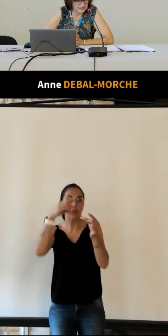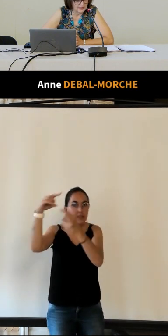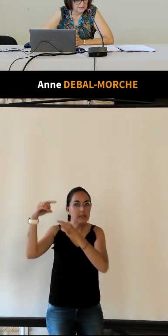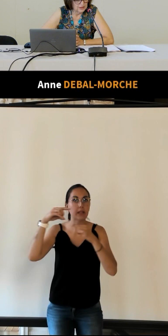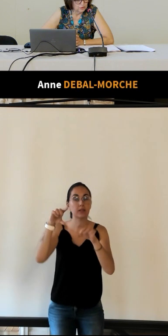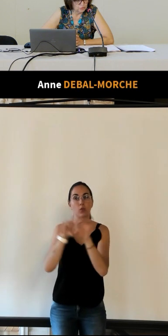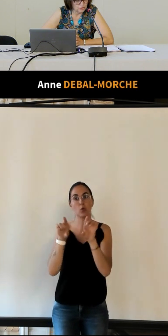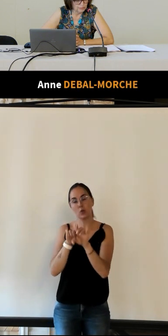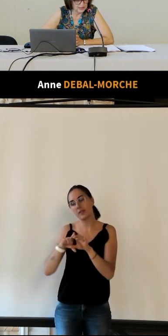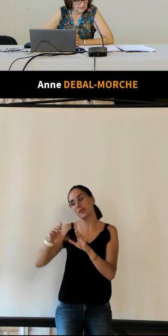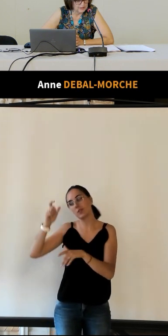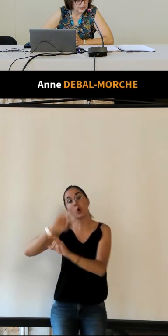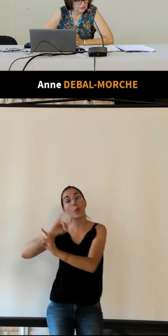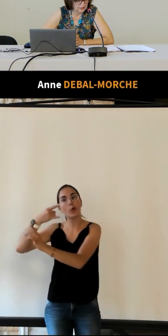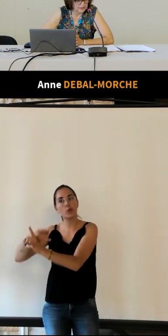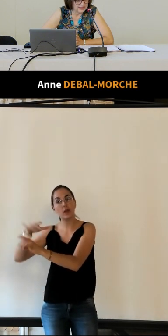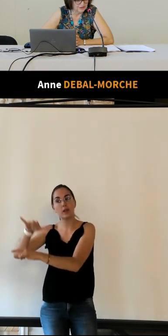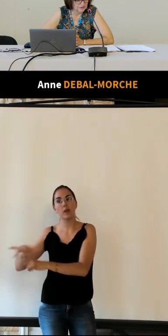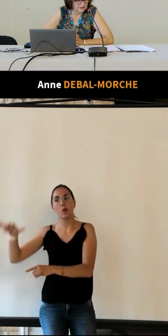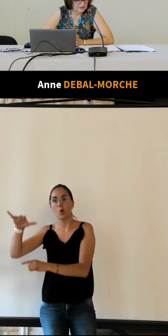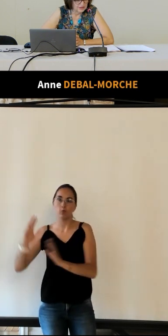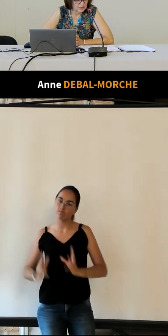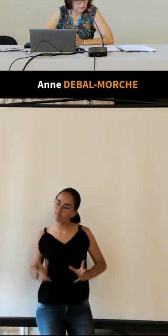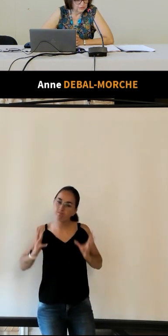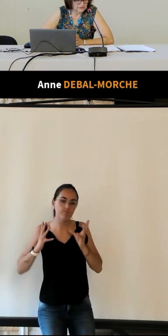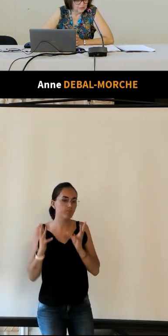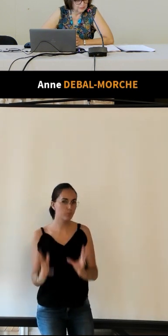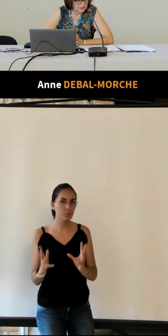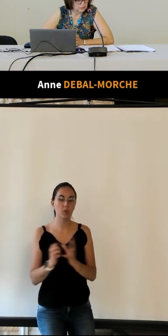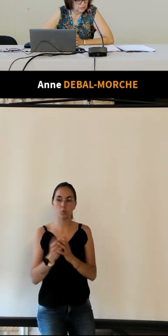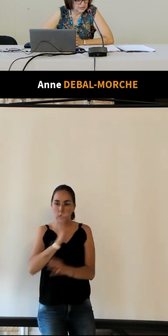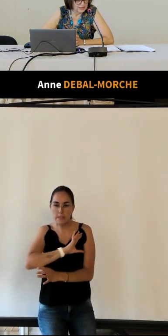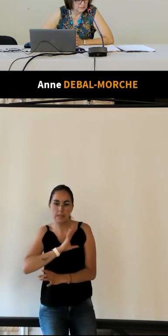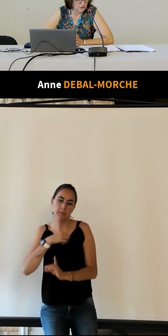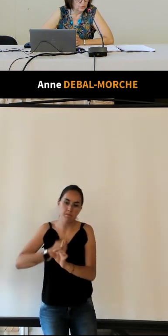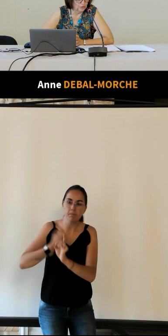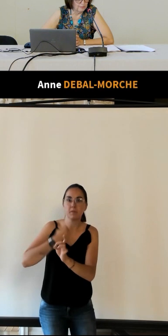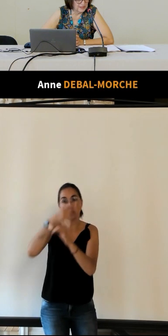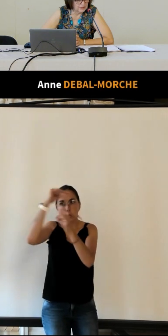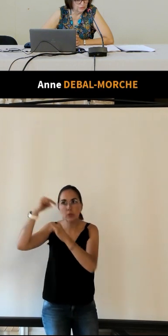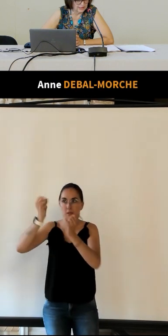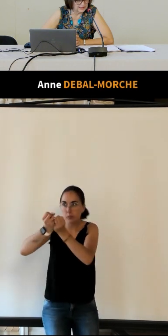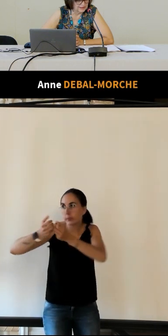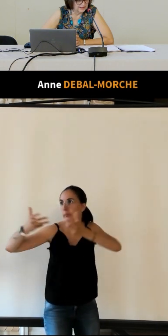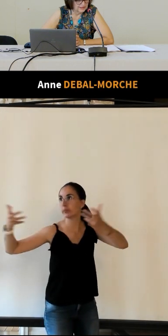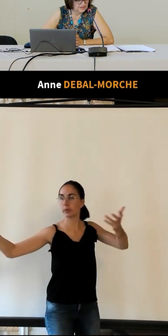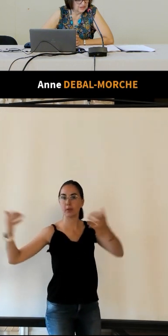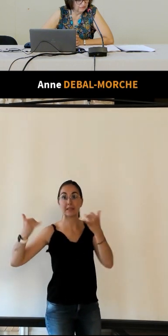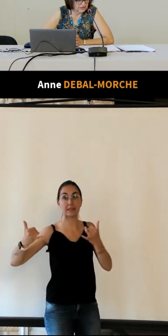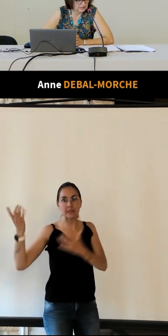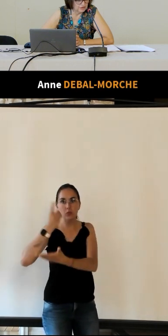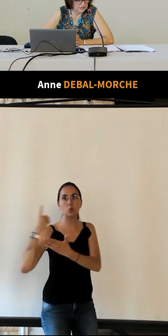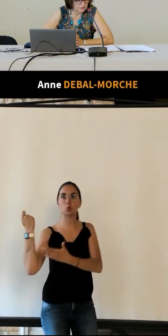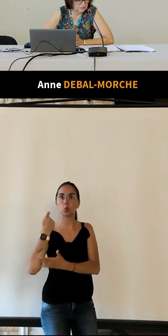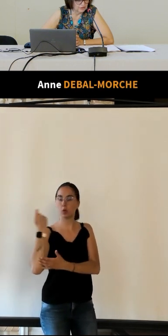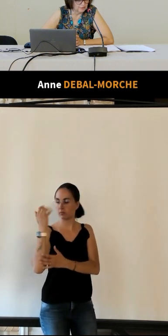hôteliers toujours prêts à payer de leurs personnes pour développer le tourisme en notre belle Touraine si